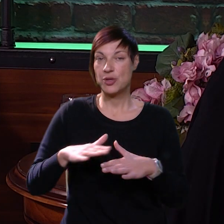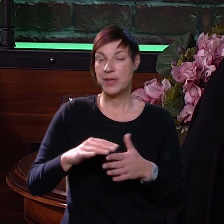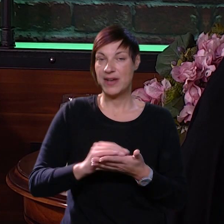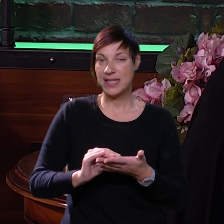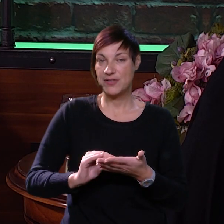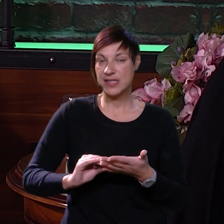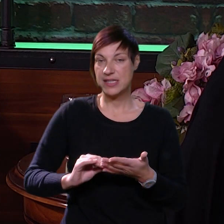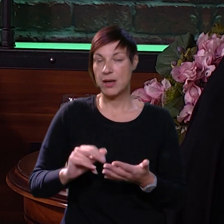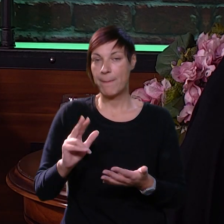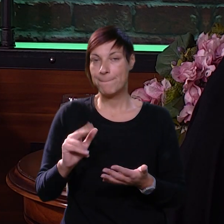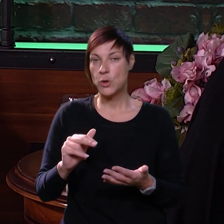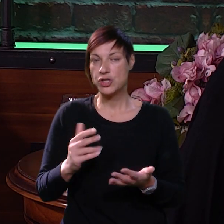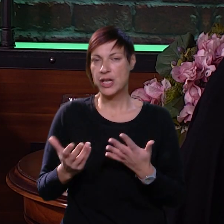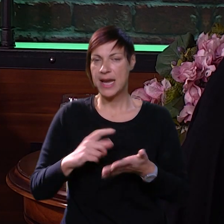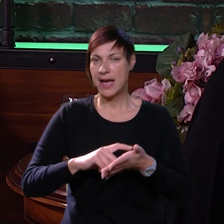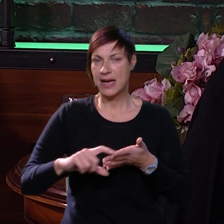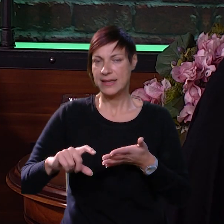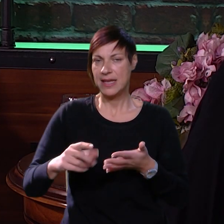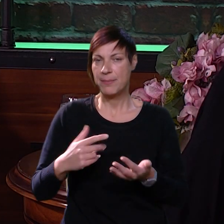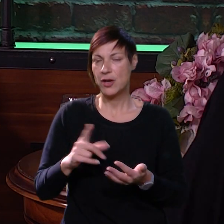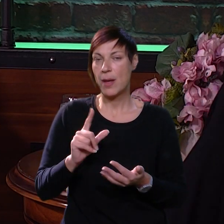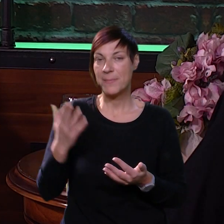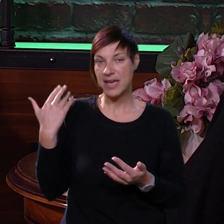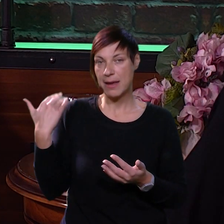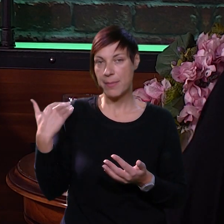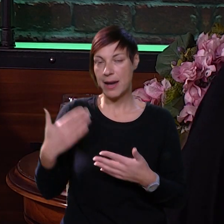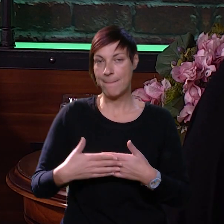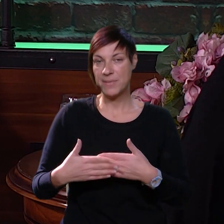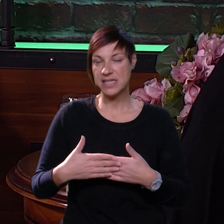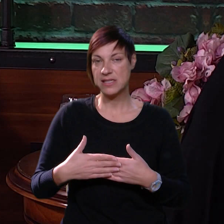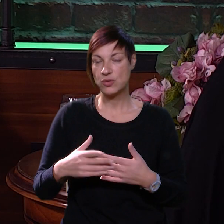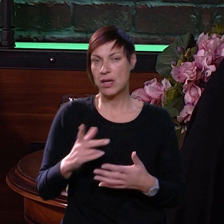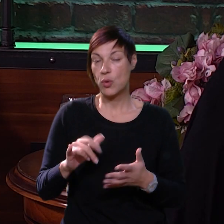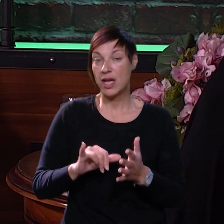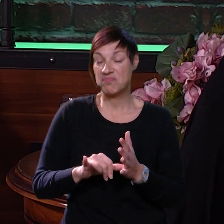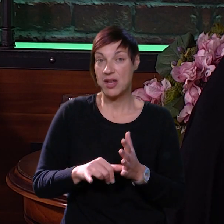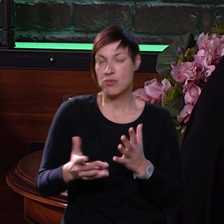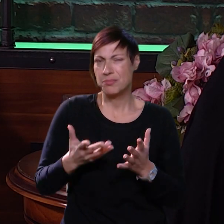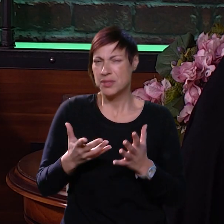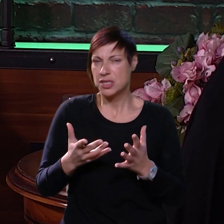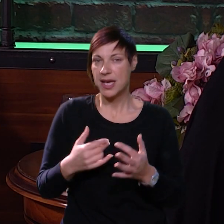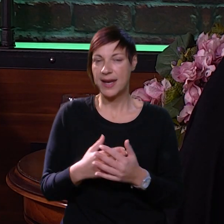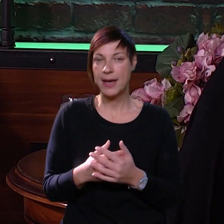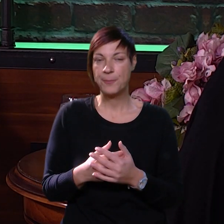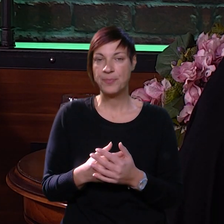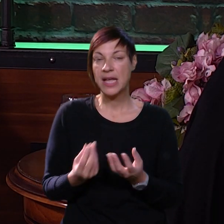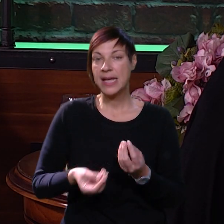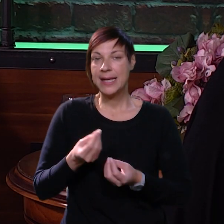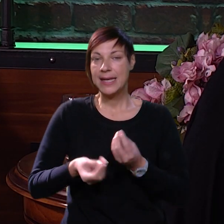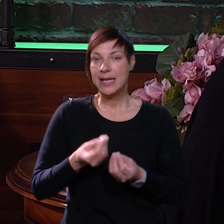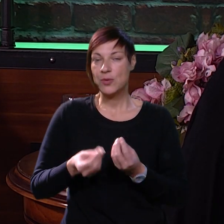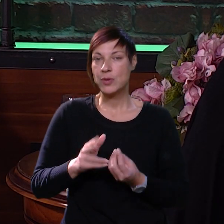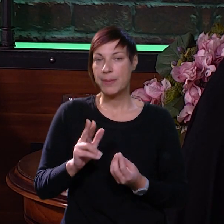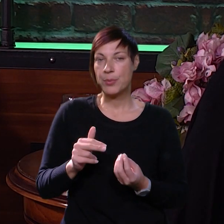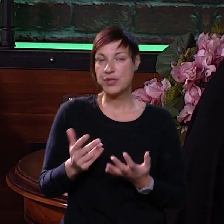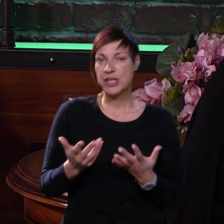pregledava u crtežima, postoje li neka tema koja prije nije bila prisutna, koja je neuobičajena ili u